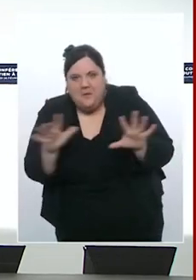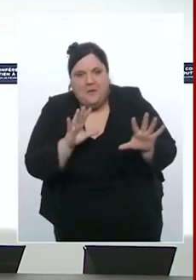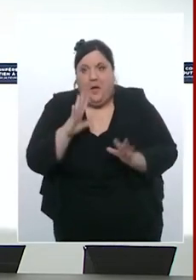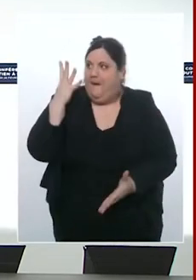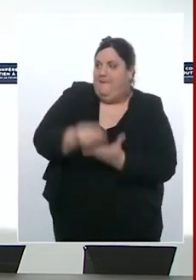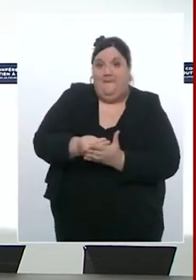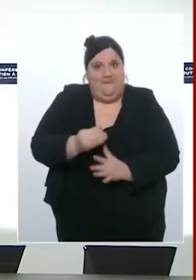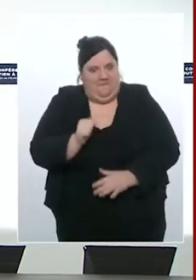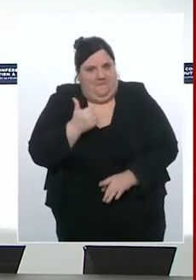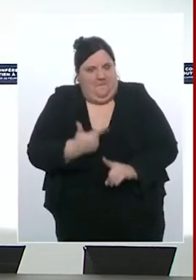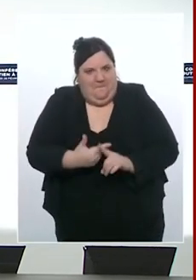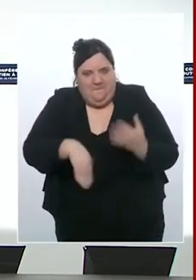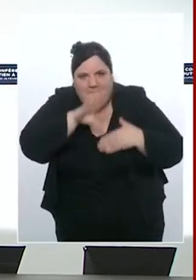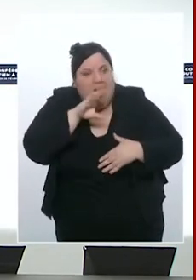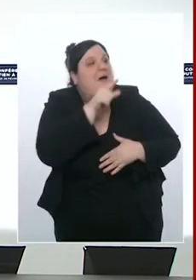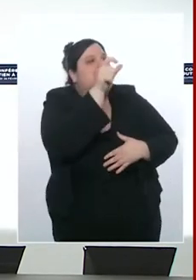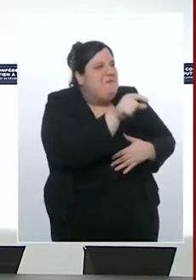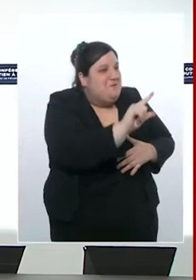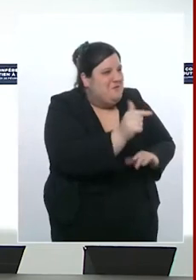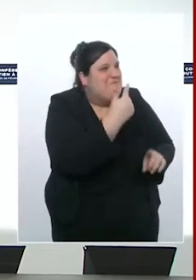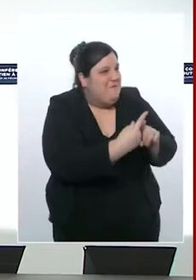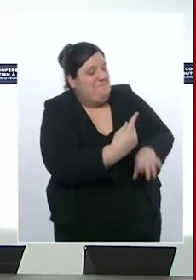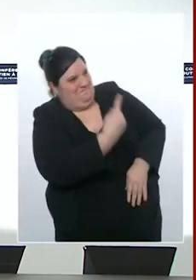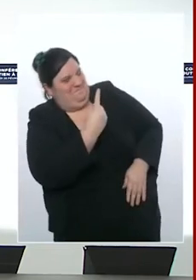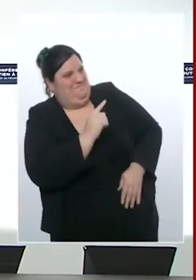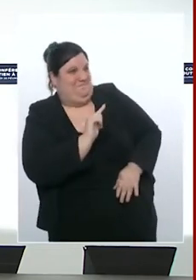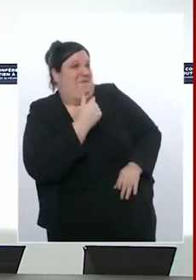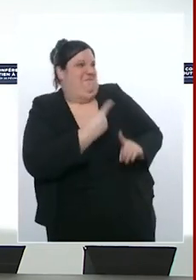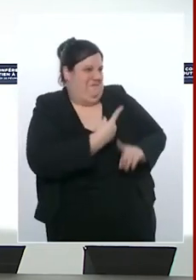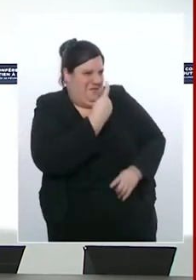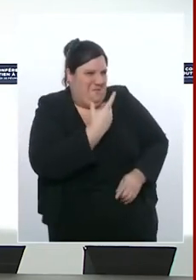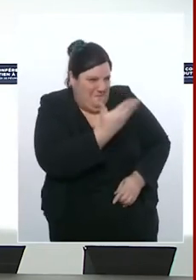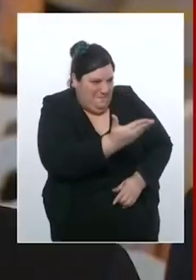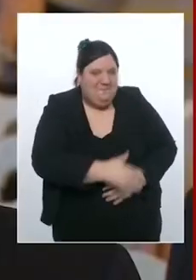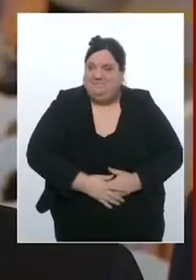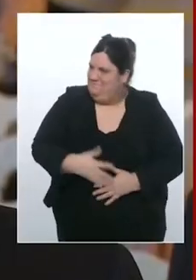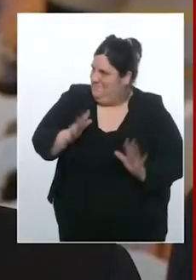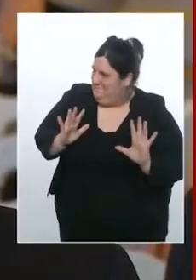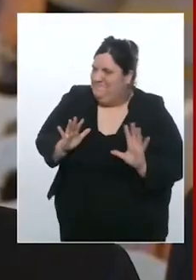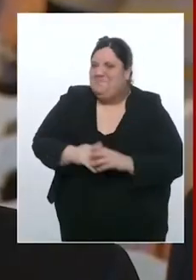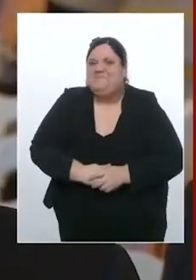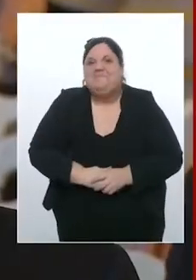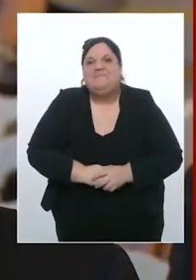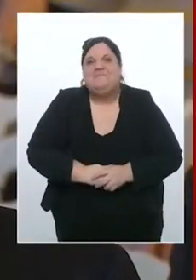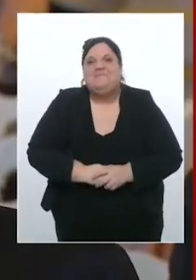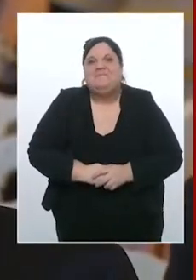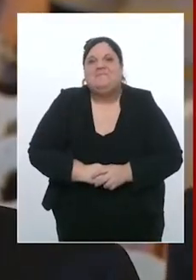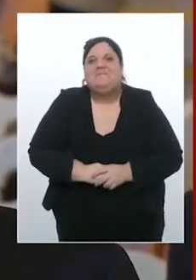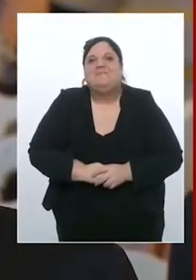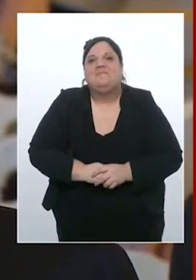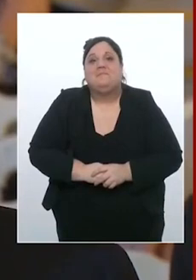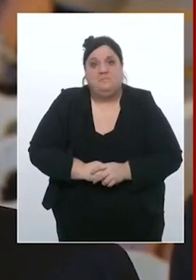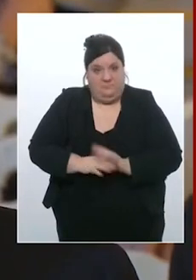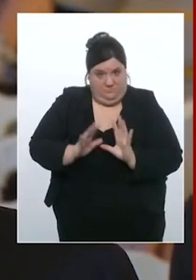conférence de presse. Puisque vous insistez. Est-il possible d'envisager qu'un pays envoie des troupes au sol en Ukraine sans l'accord